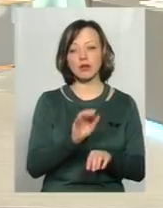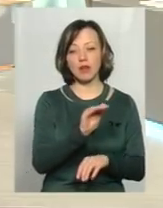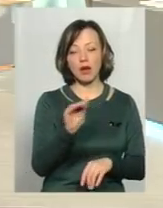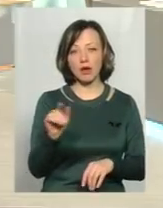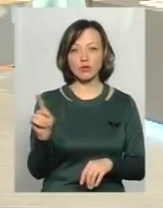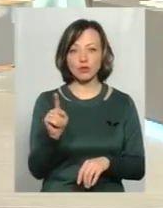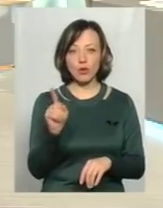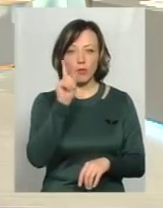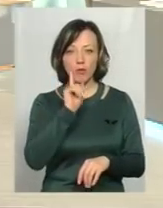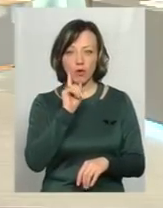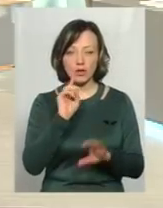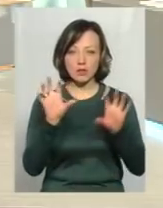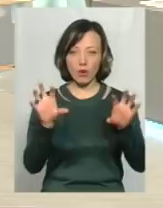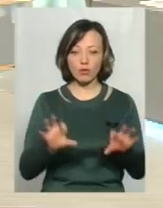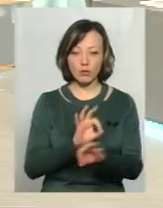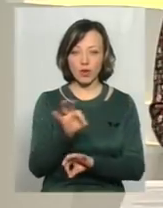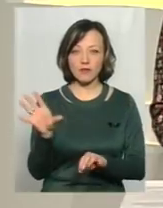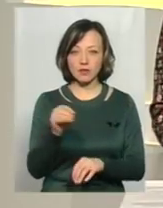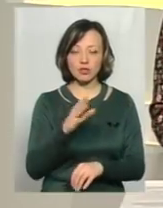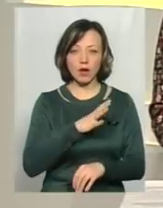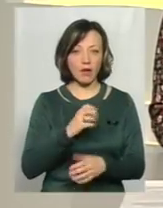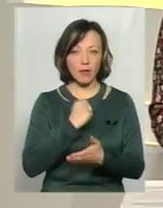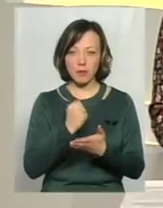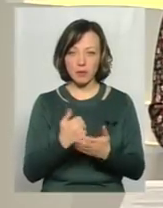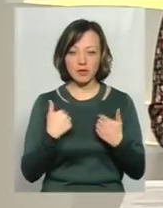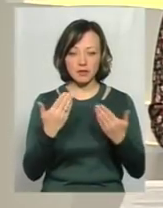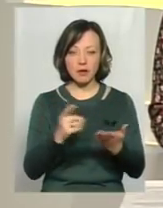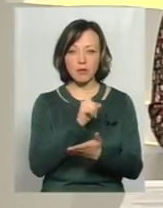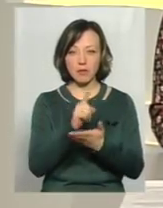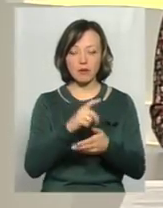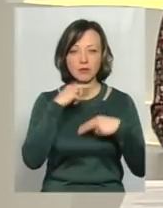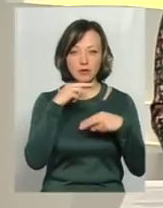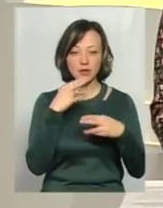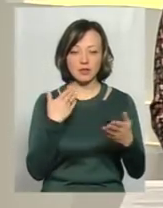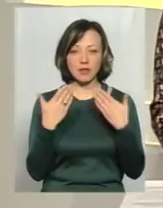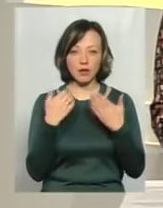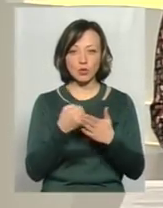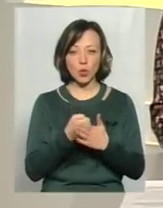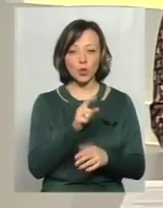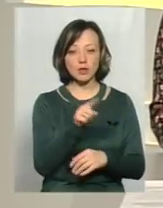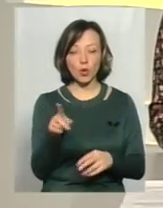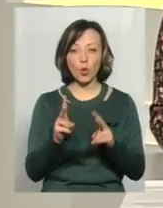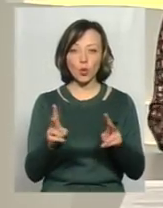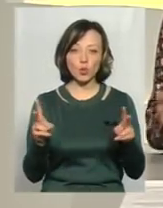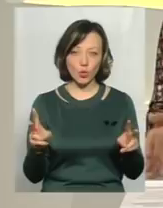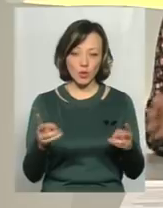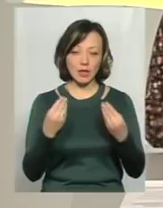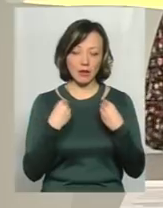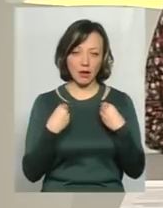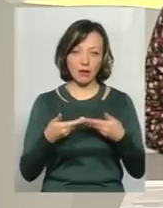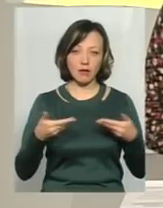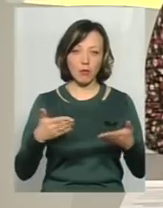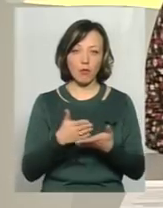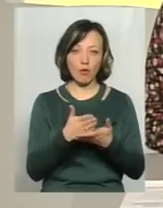поки законопроект, якого всі чекають, не прийняти, ми з вами маємо пильно ставитись до тих, хто надає